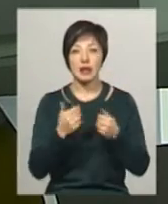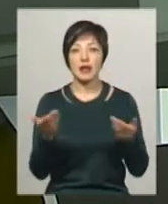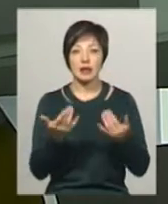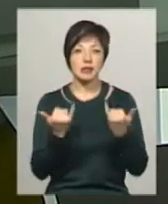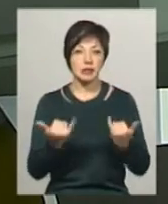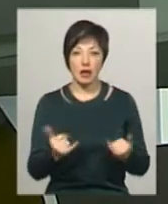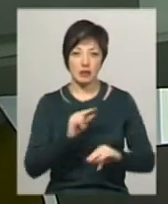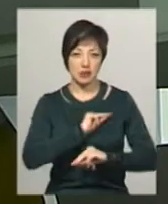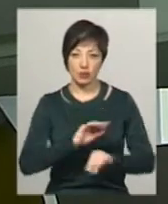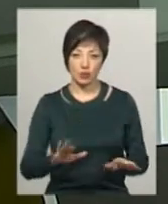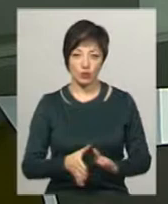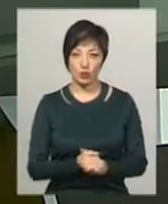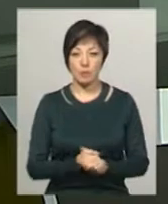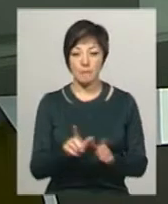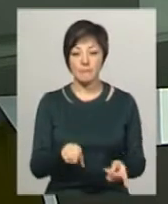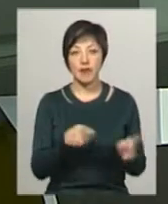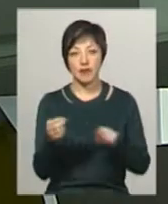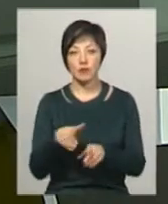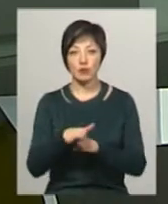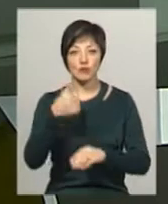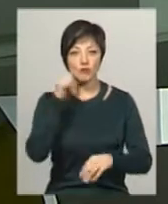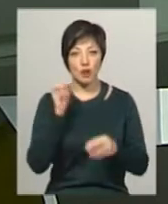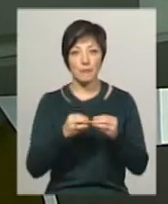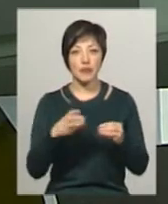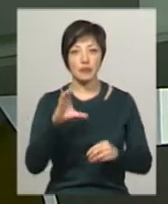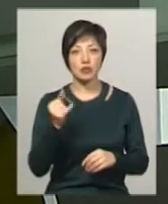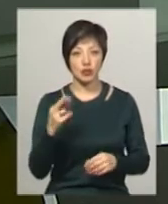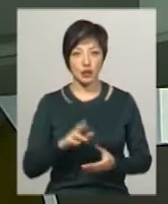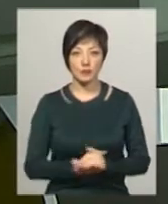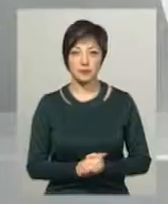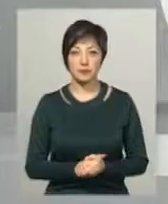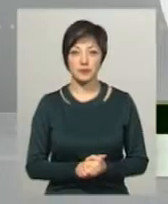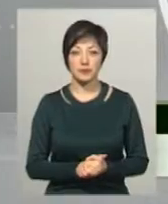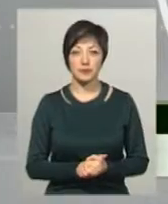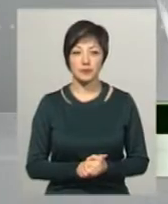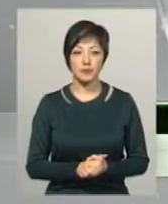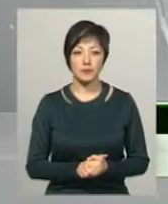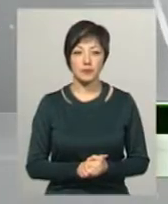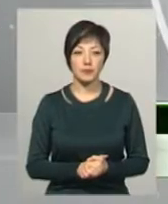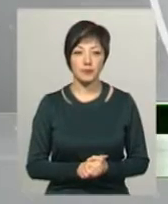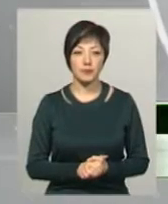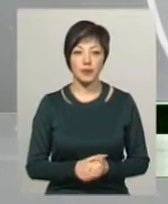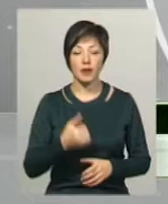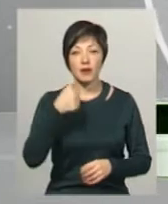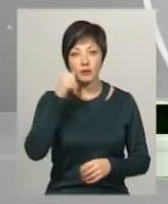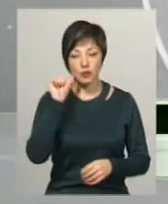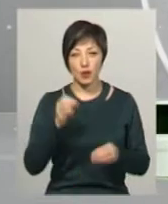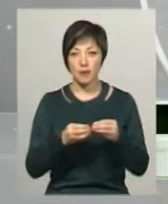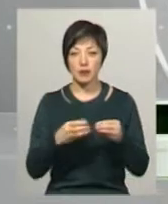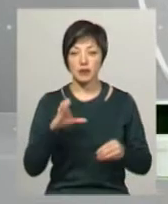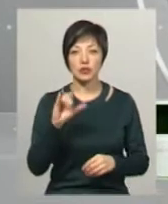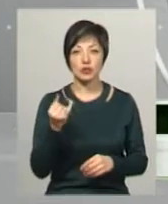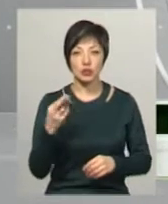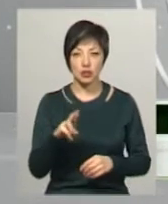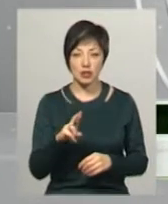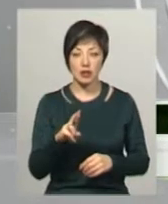який зараз не функціонує. Перехід відбувся вчора, 15 січня. Вчора, тобто 15 січня,